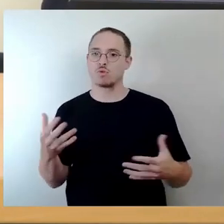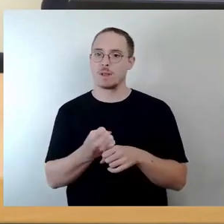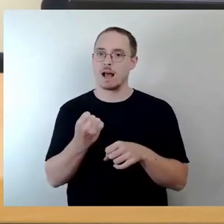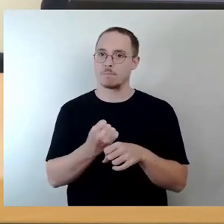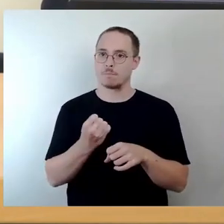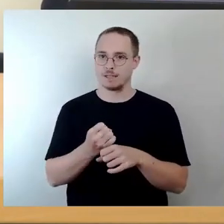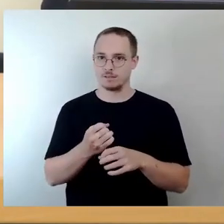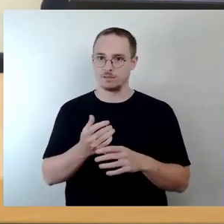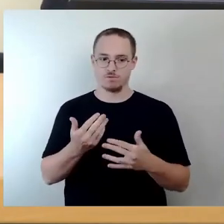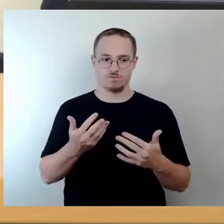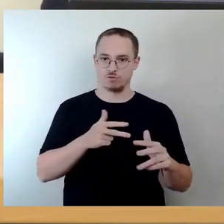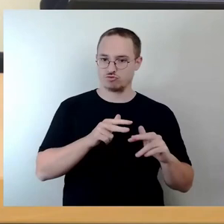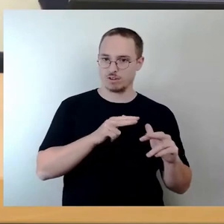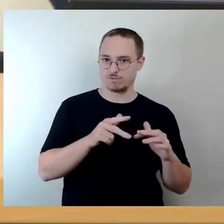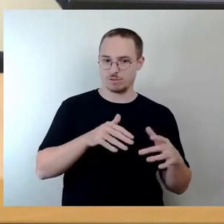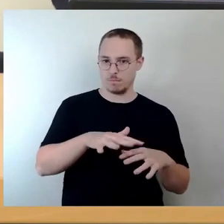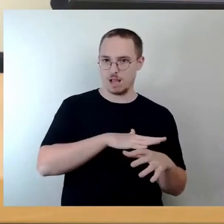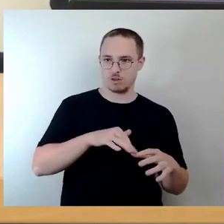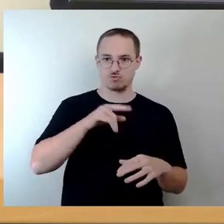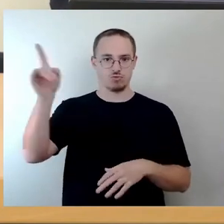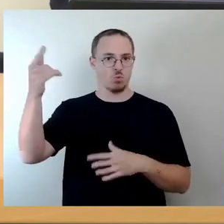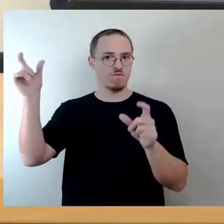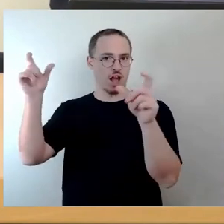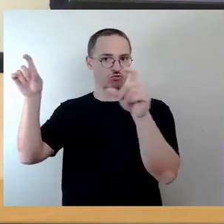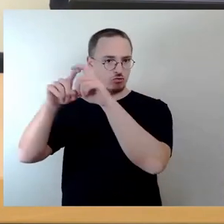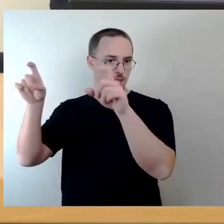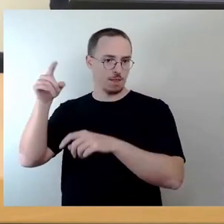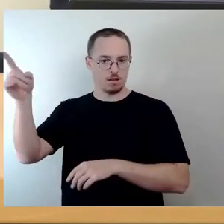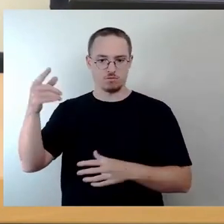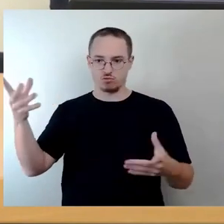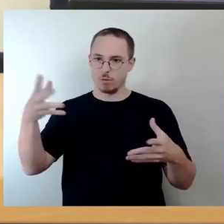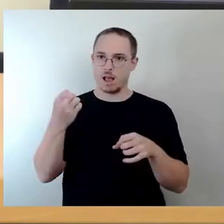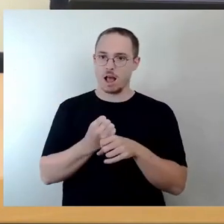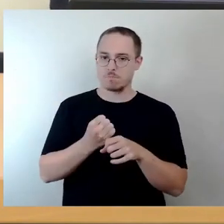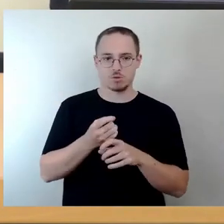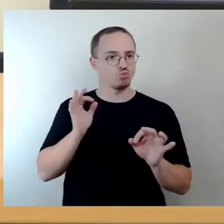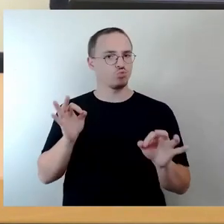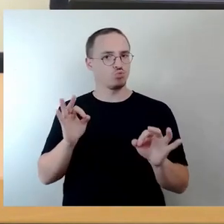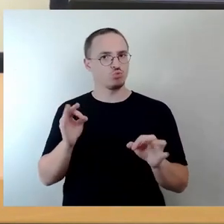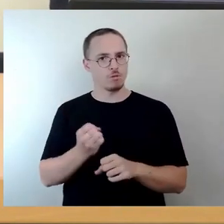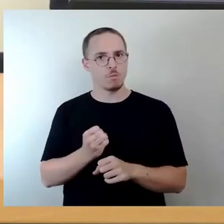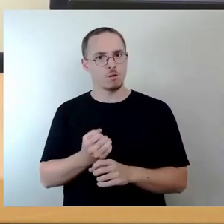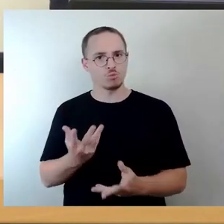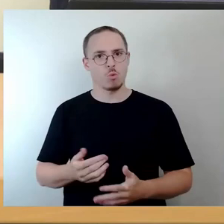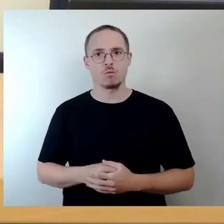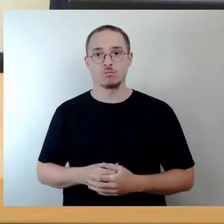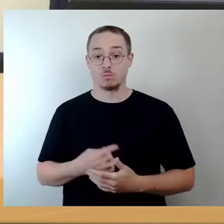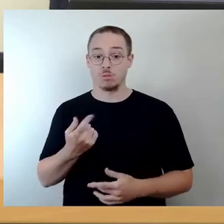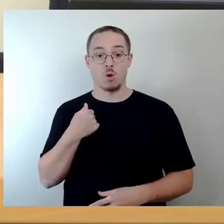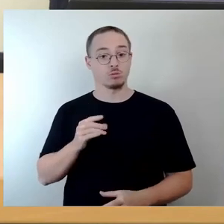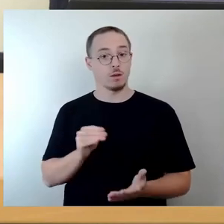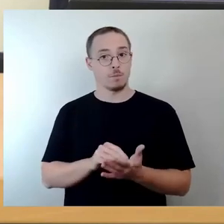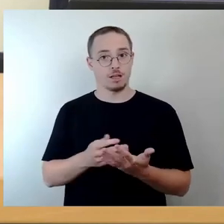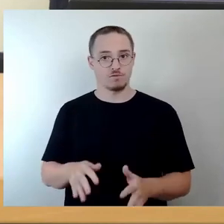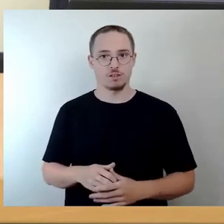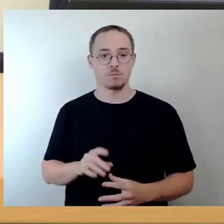dem Konzertveranstalter immer mit dem Ziel, weil ich selber war auch mit beteiligt, immer mit dem Ziel, das Konzert oder die